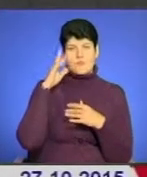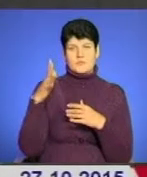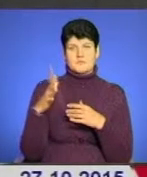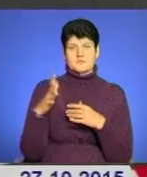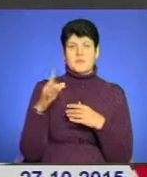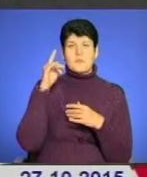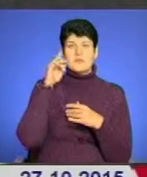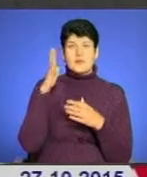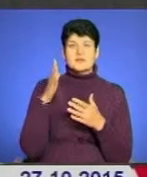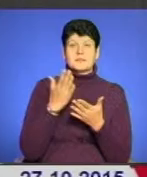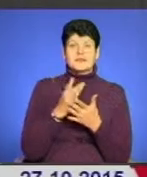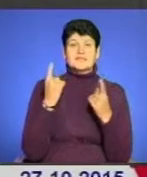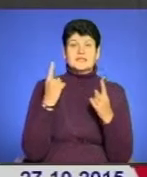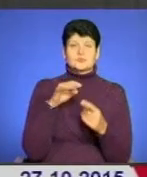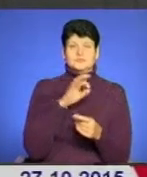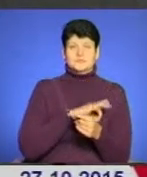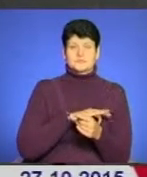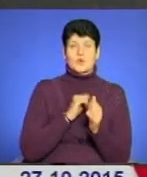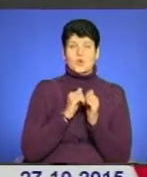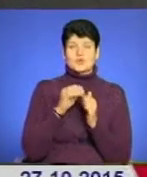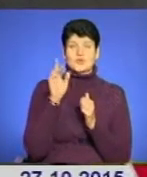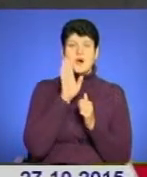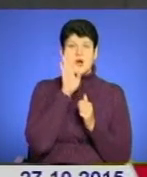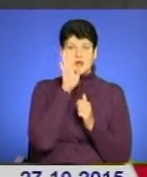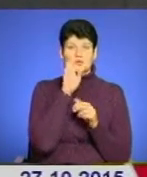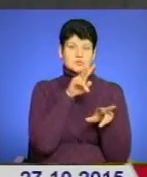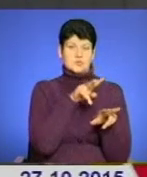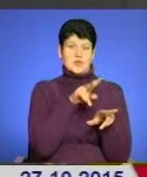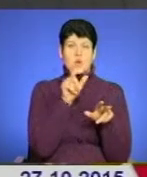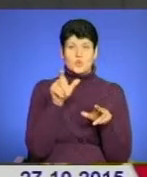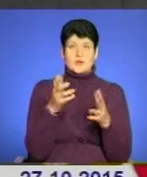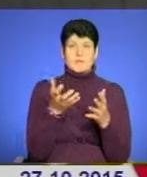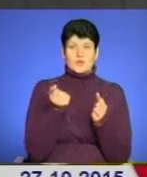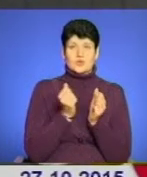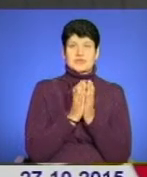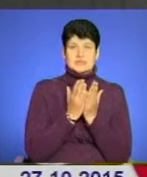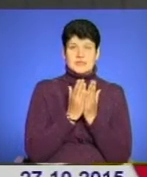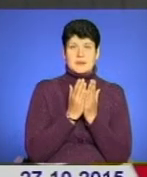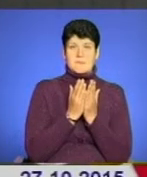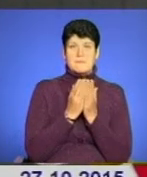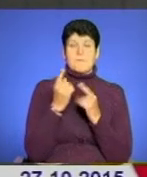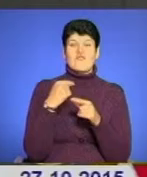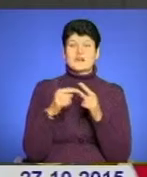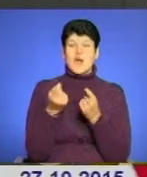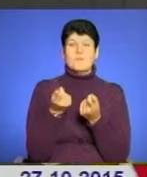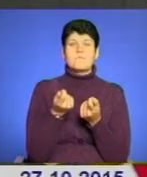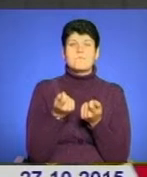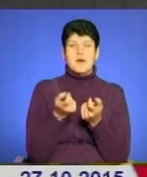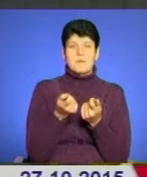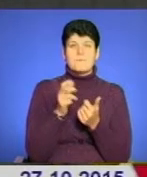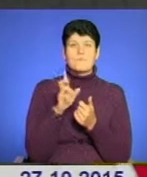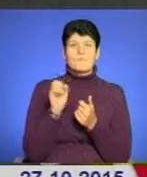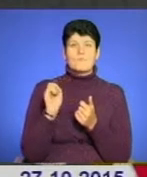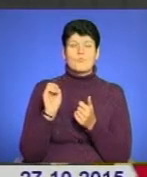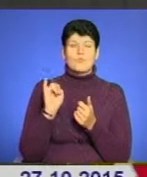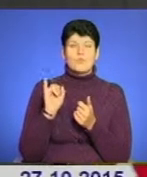Популярністю користується дуже великою. Ми так кожного ранку спостерігаємо. Люди беруть книжечки, повертають, правда, дуже мало. Хоча Буккросинг